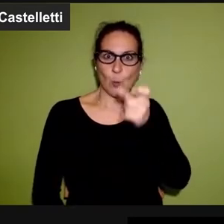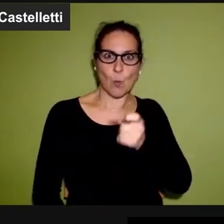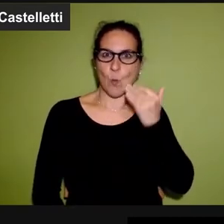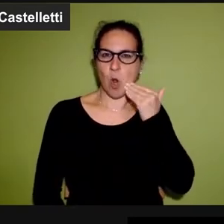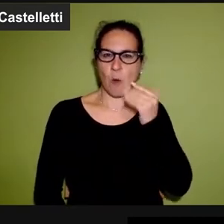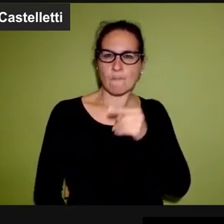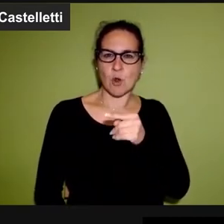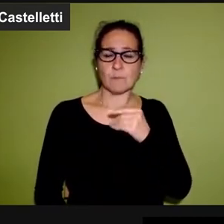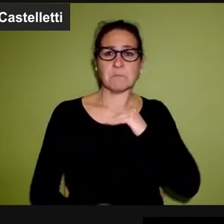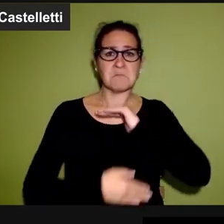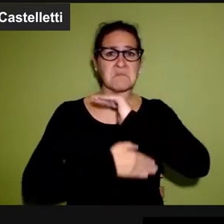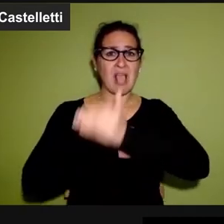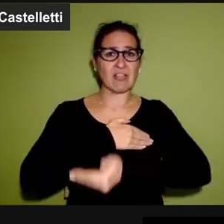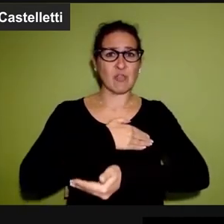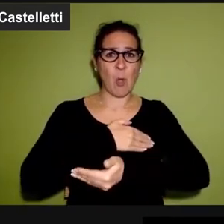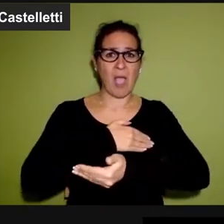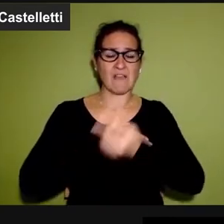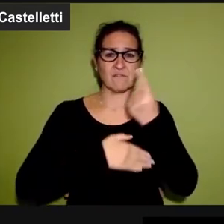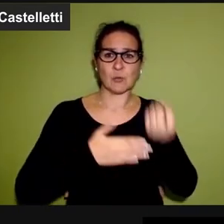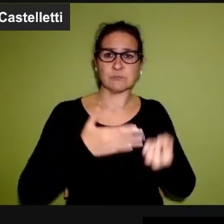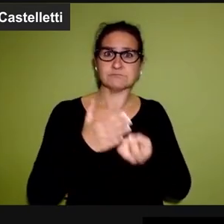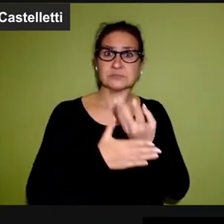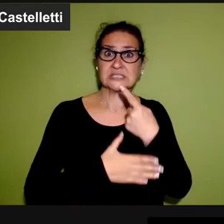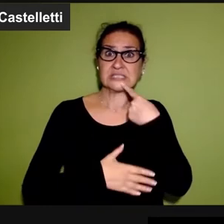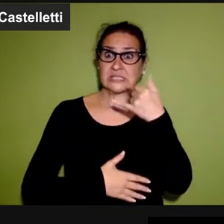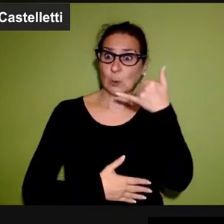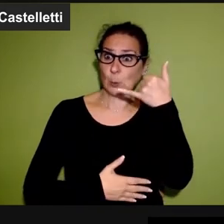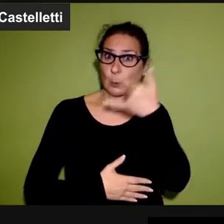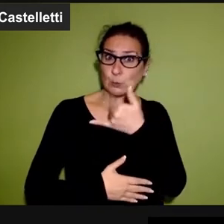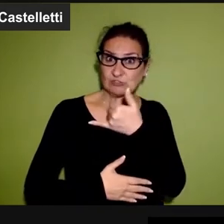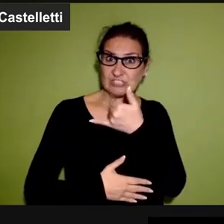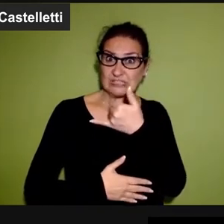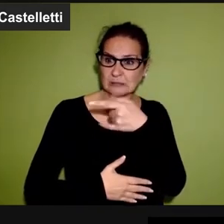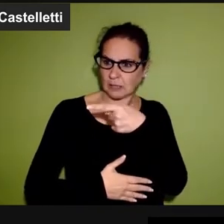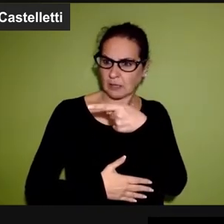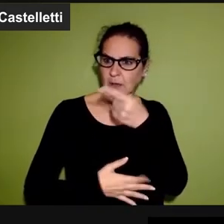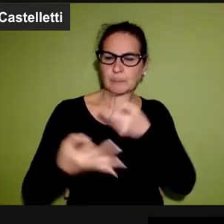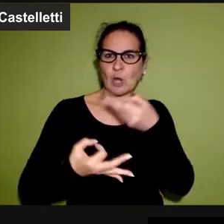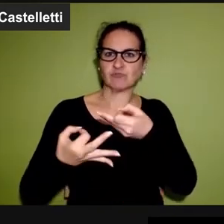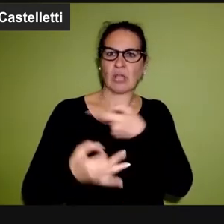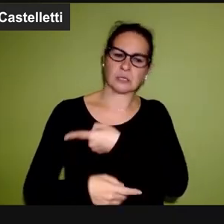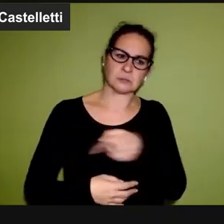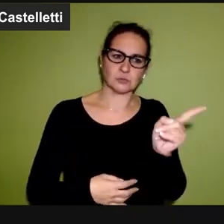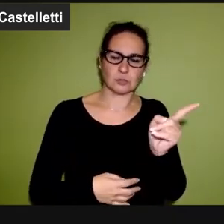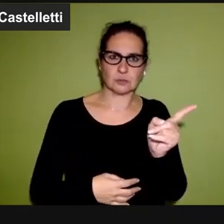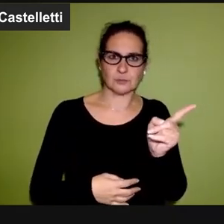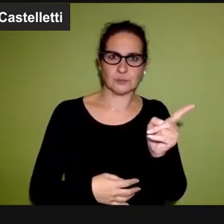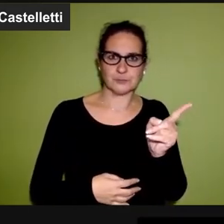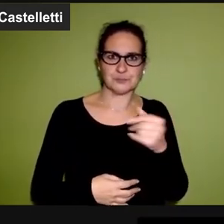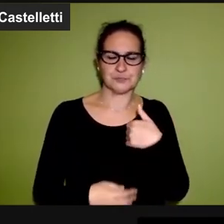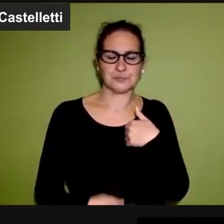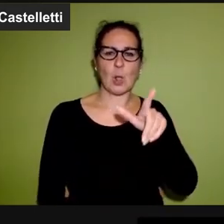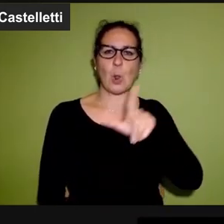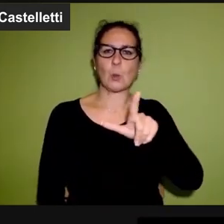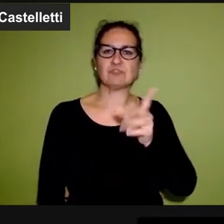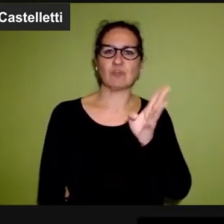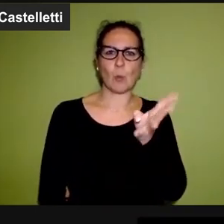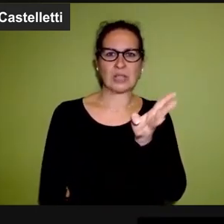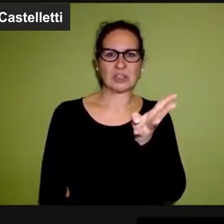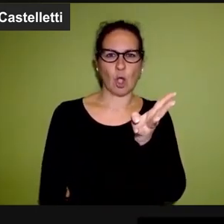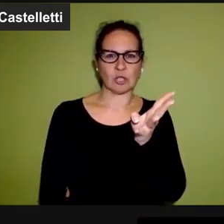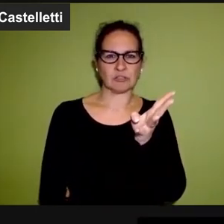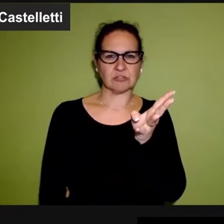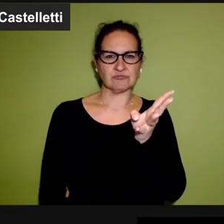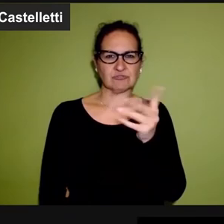uccide un uomo. Nel Medioevo si è inventato addirittura di fare un processo in piena regola al cadavere. Luigi